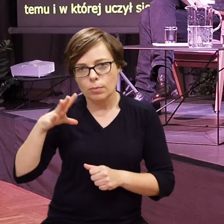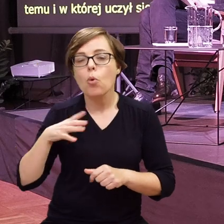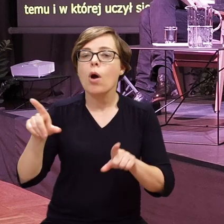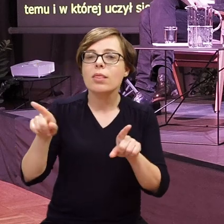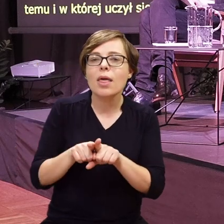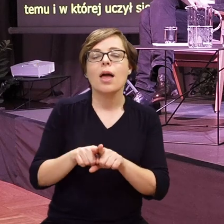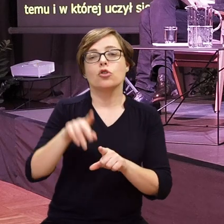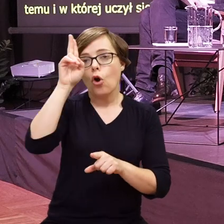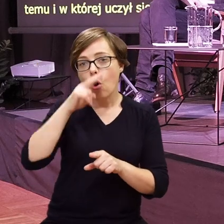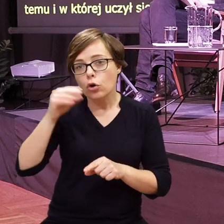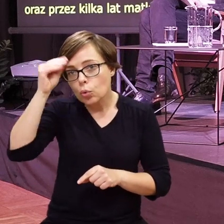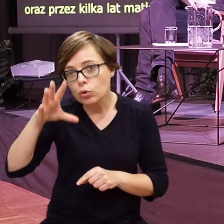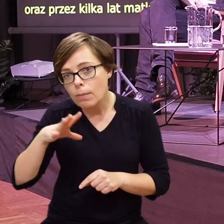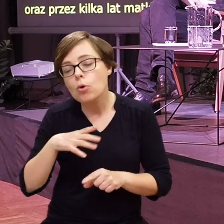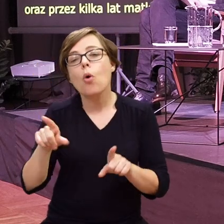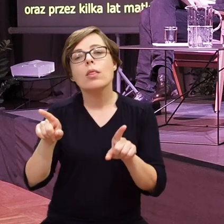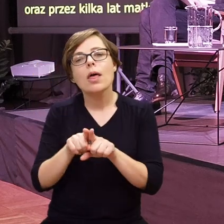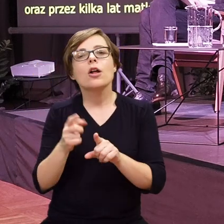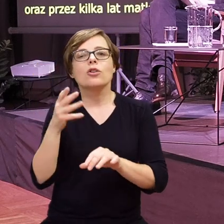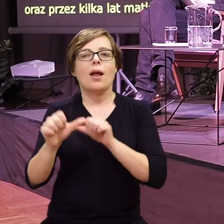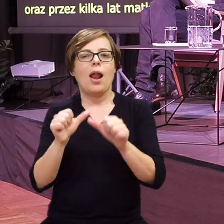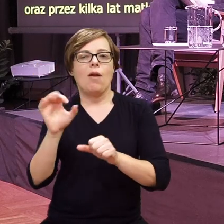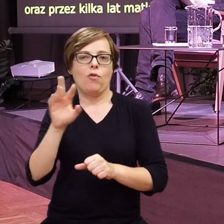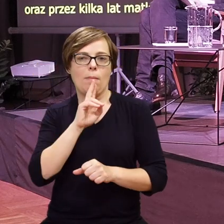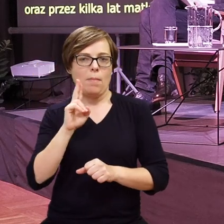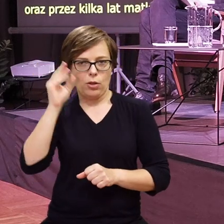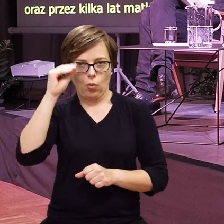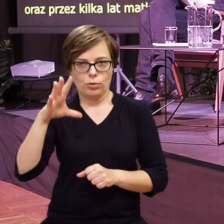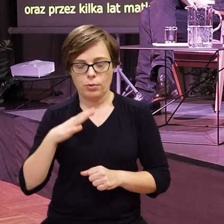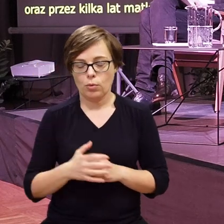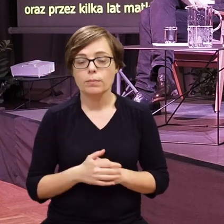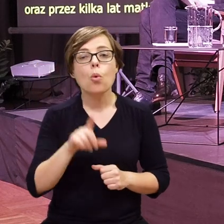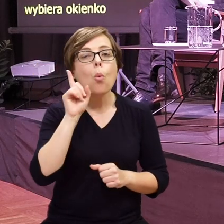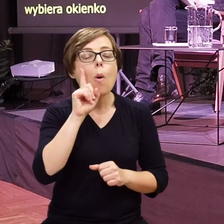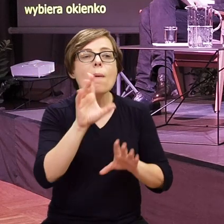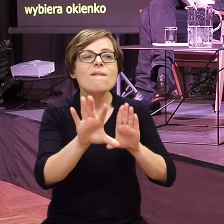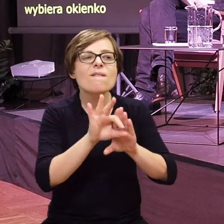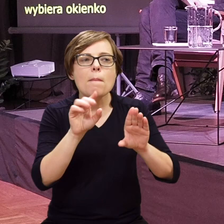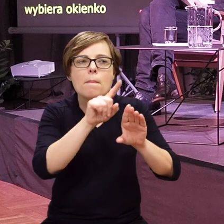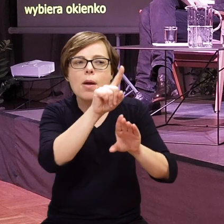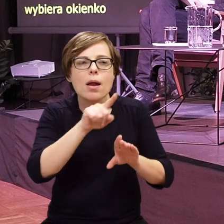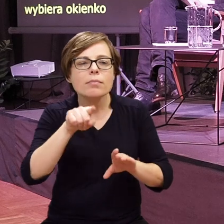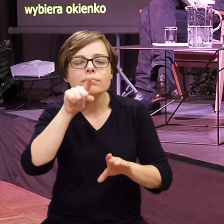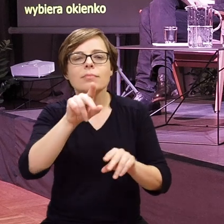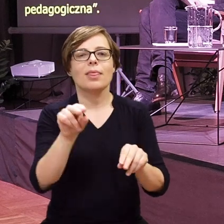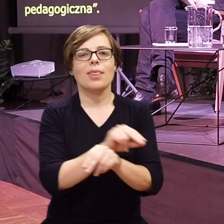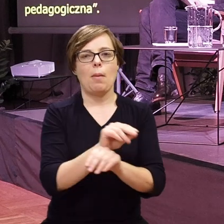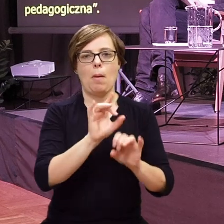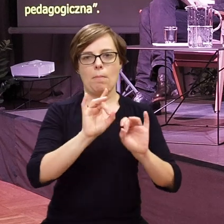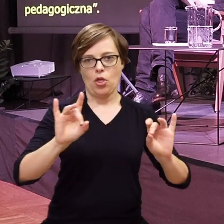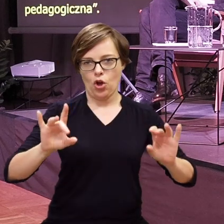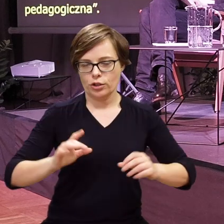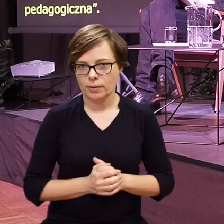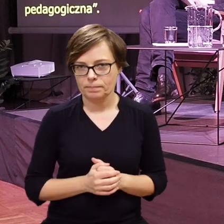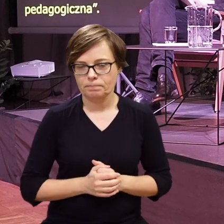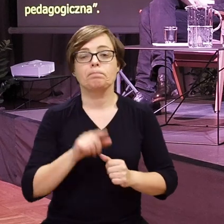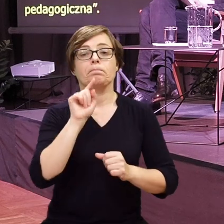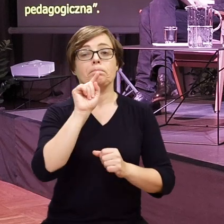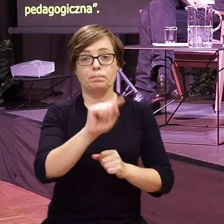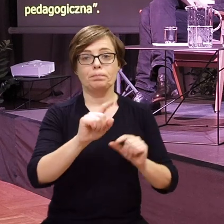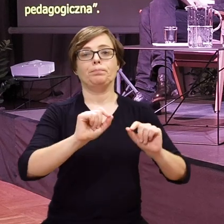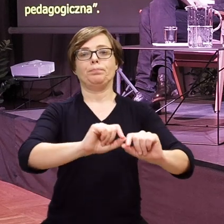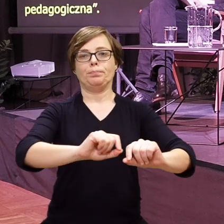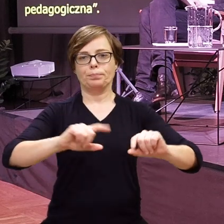przez kilka lat matka. Chłopiec wybiera okienko terapia pedagogiczna. Na